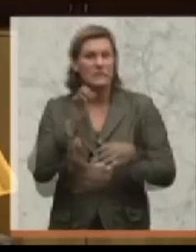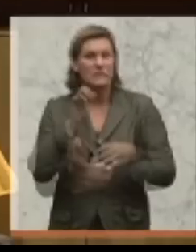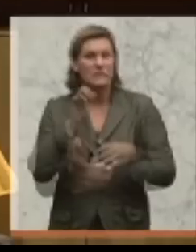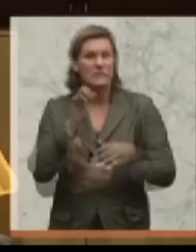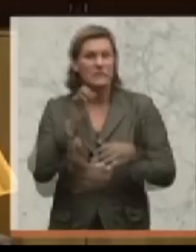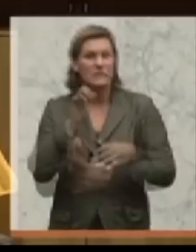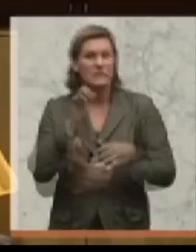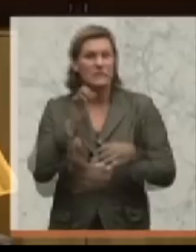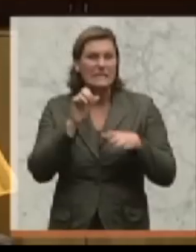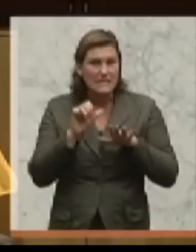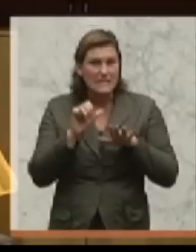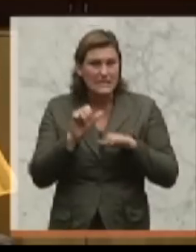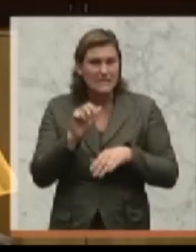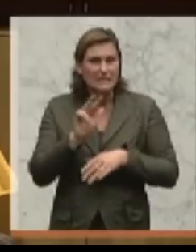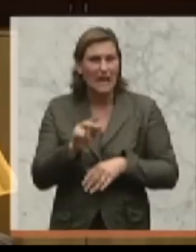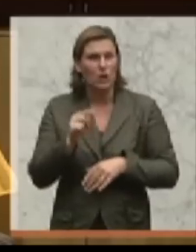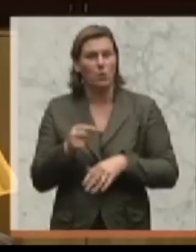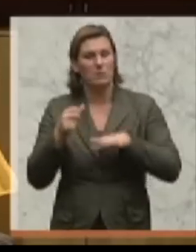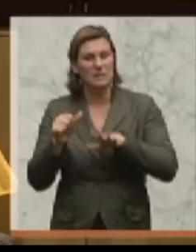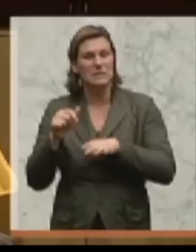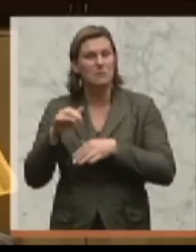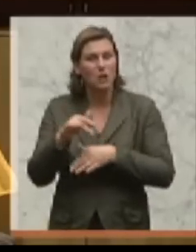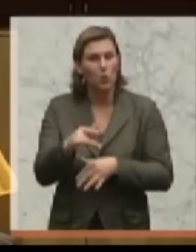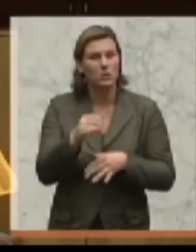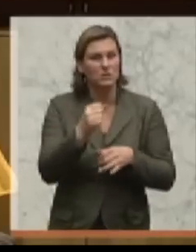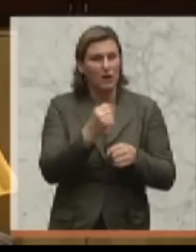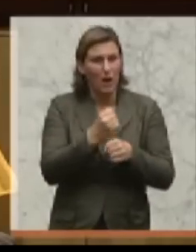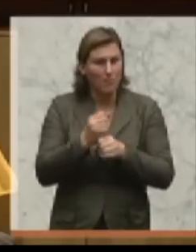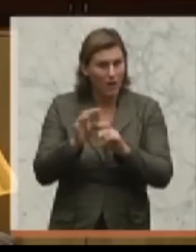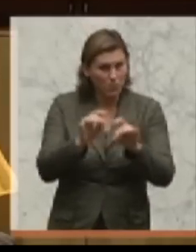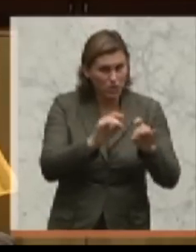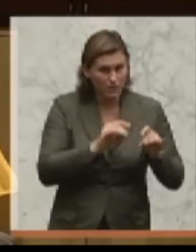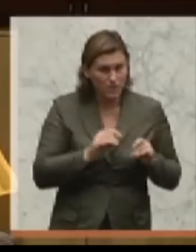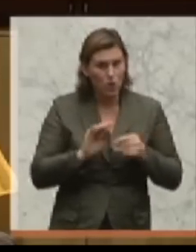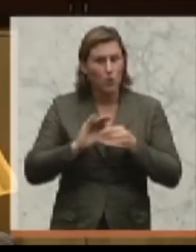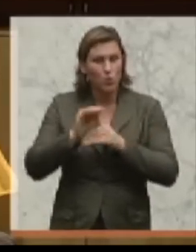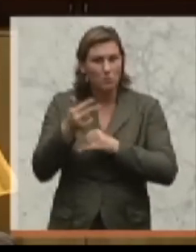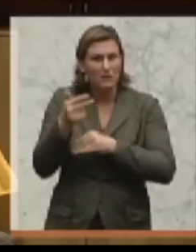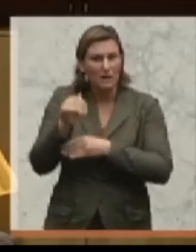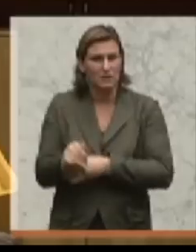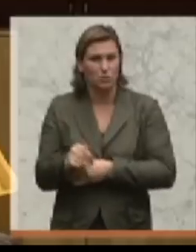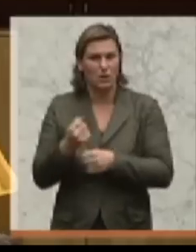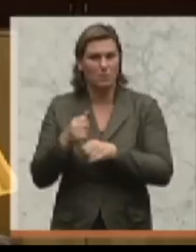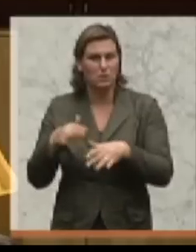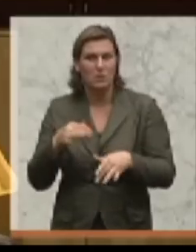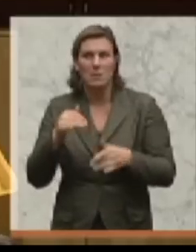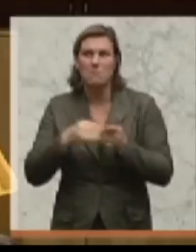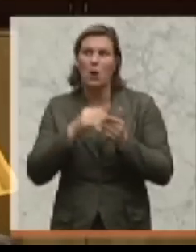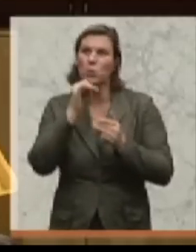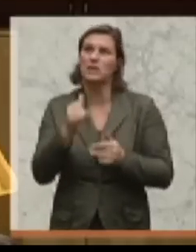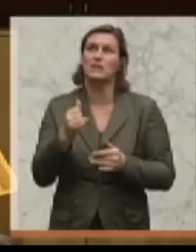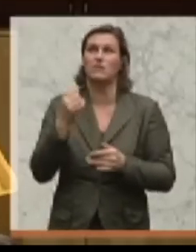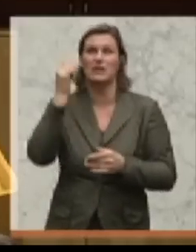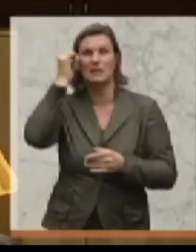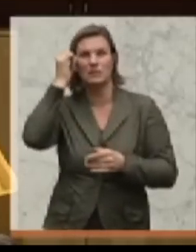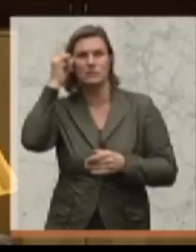,6 Millionen Erwerbstätigen in Österreich über 300.000 Arbeitslose zu haben, da müssen Sie kein Rechengenie sein, um darauf zu kommen,